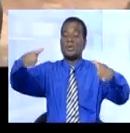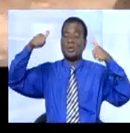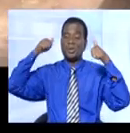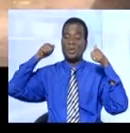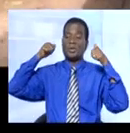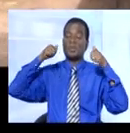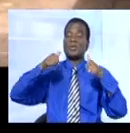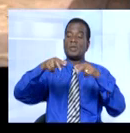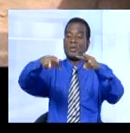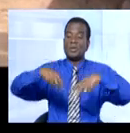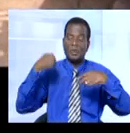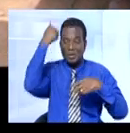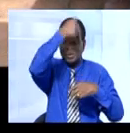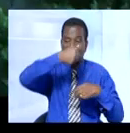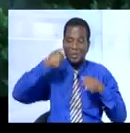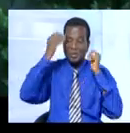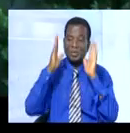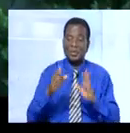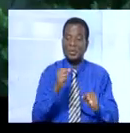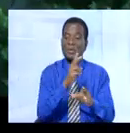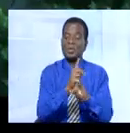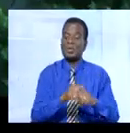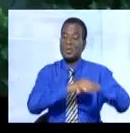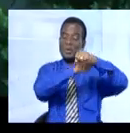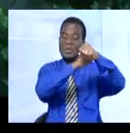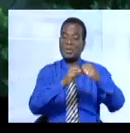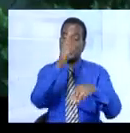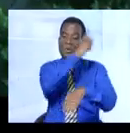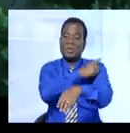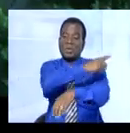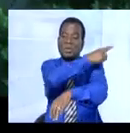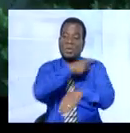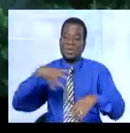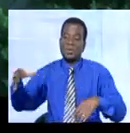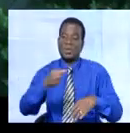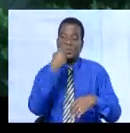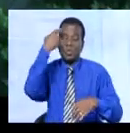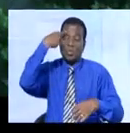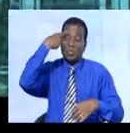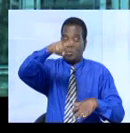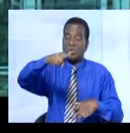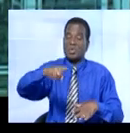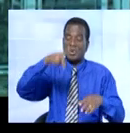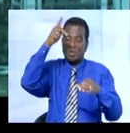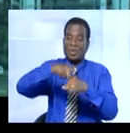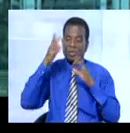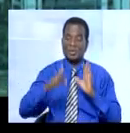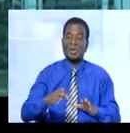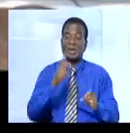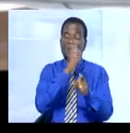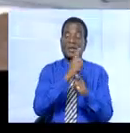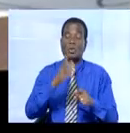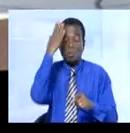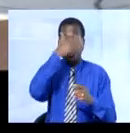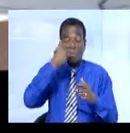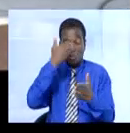des produits africains. Dispositions sécuritaires et douanières ont été prises afin que les participants gardent une bonne image de